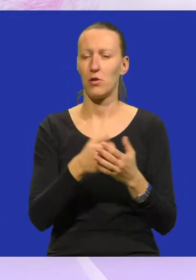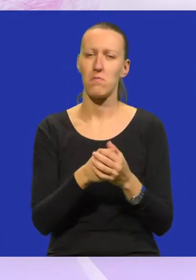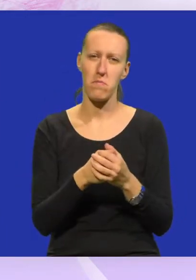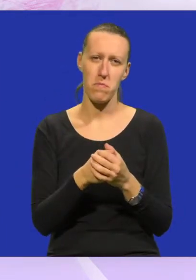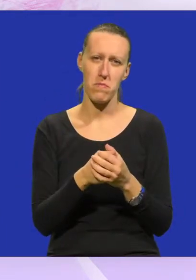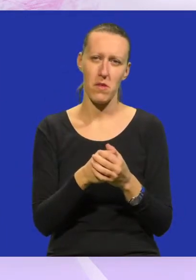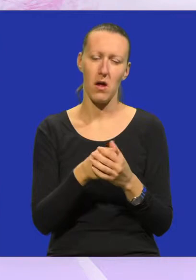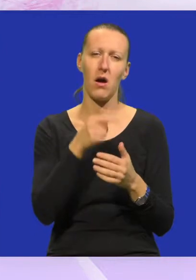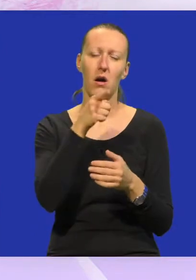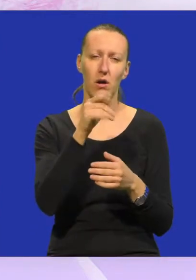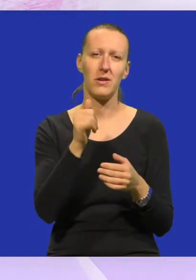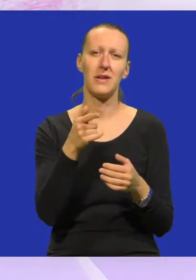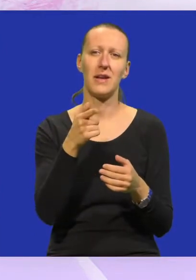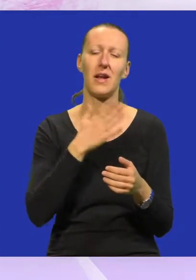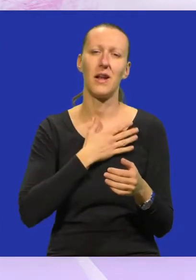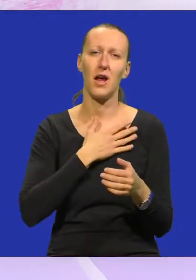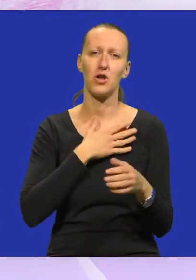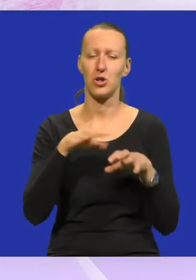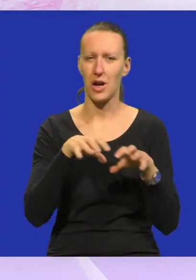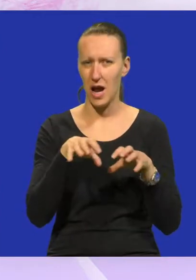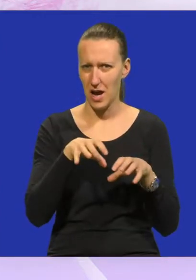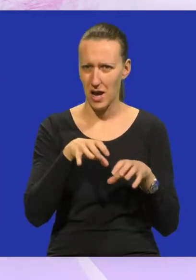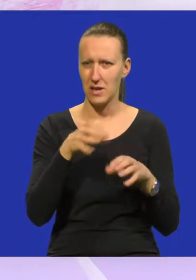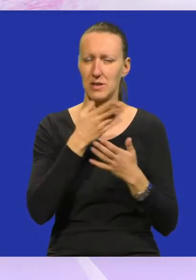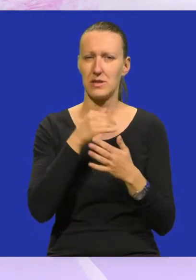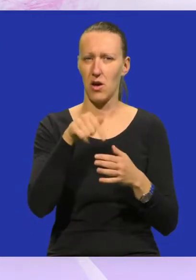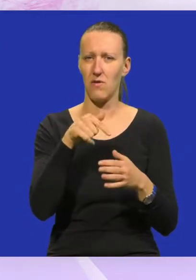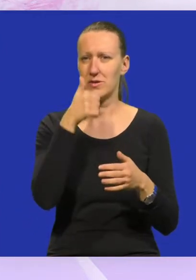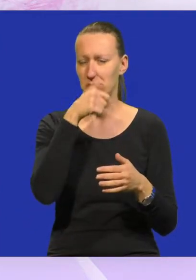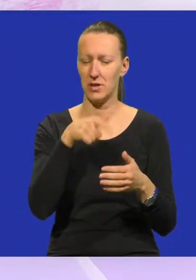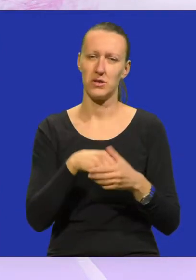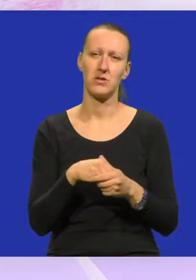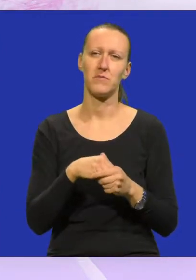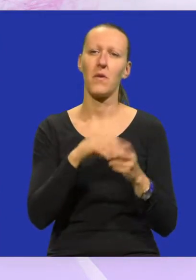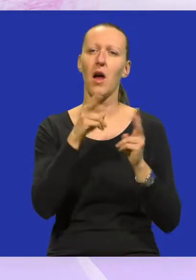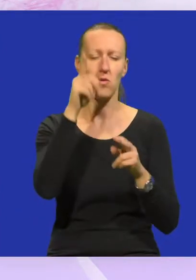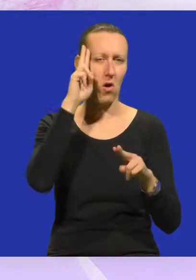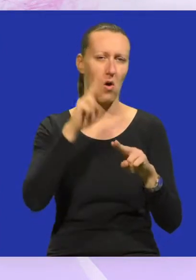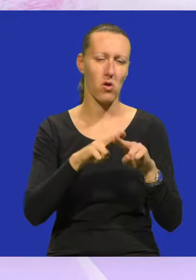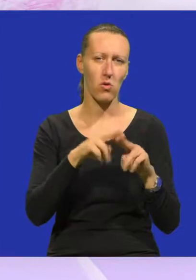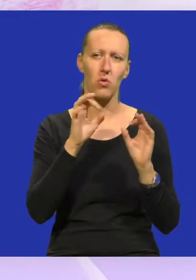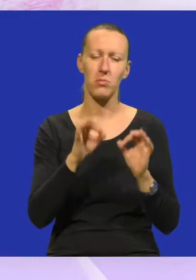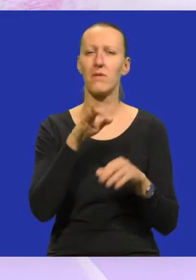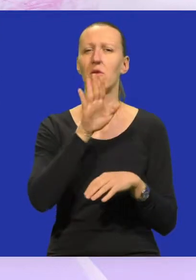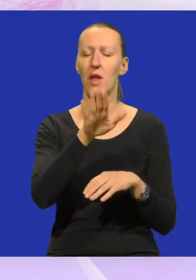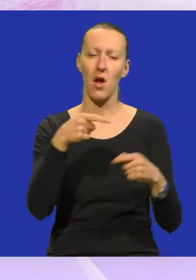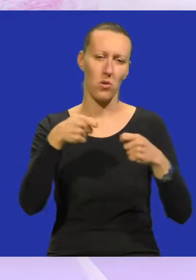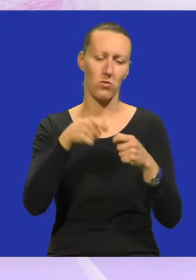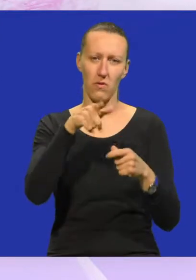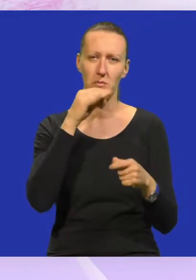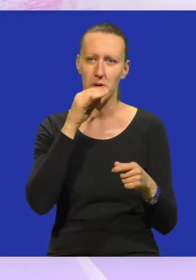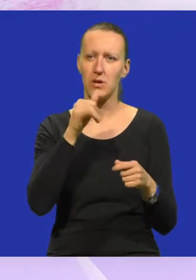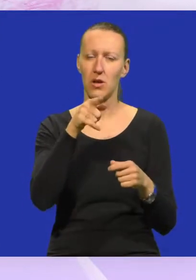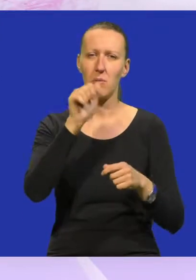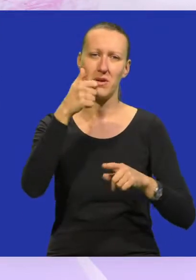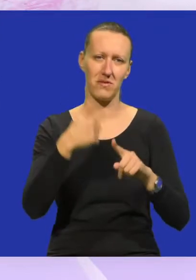on je naš suradnik za ovu komediju. Kako to da ste se odlučili upravo njega uključiti u ovu priču